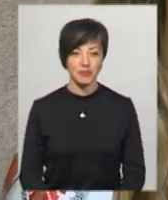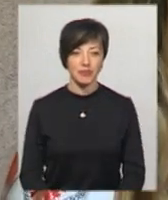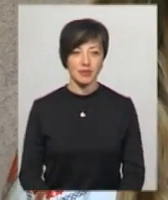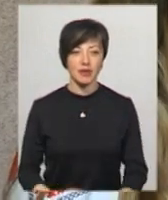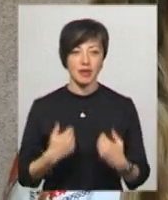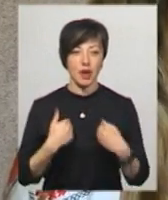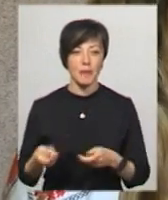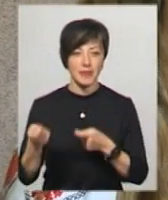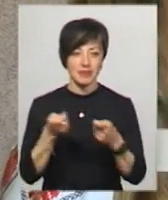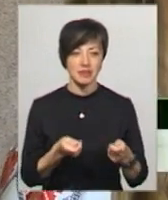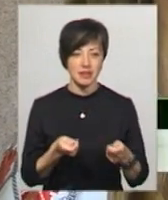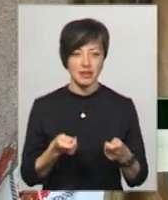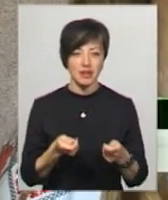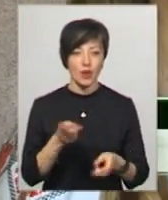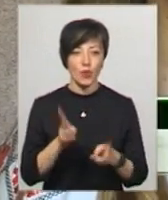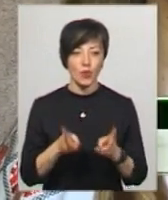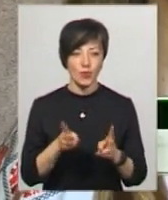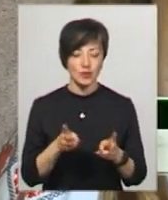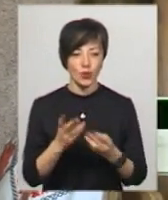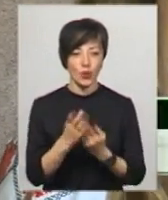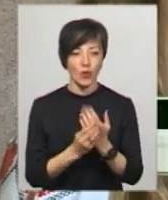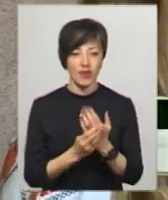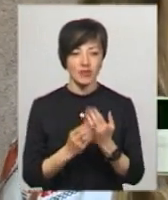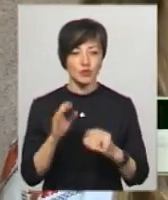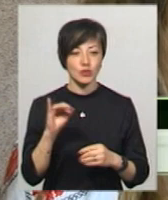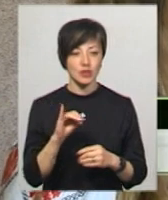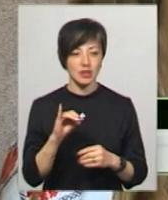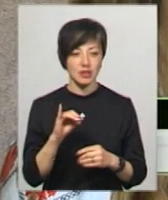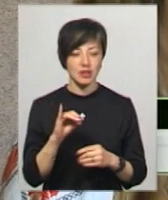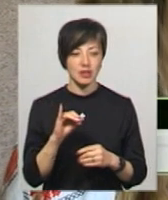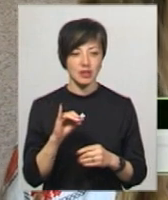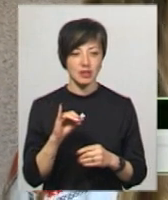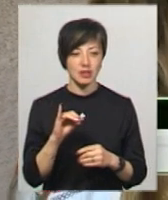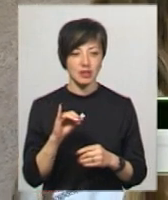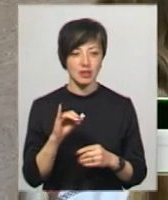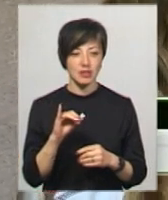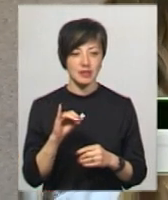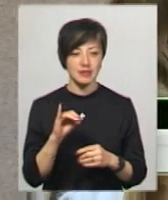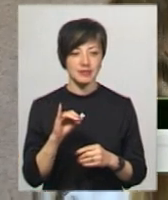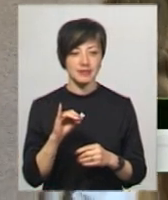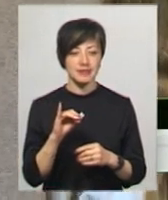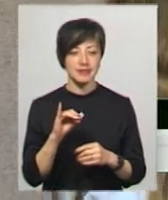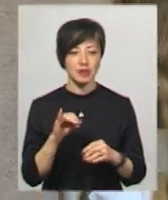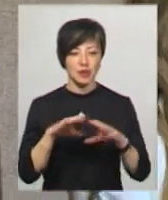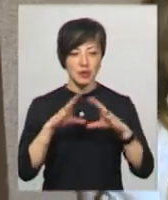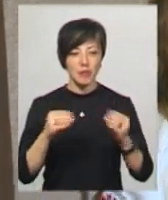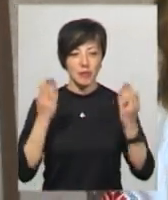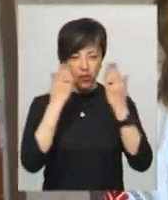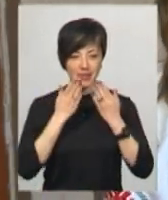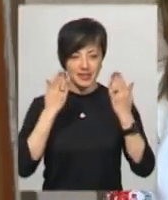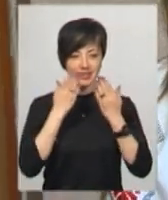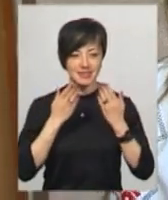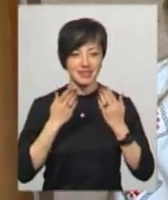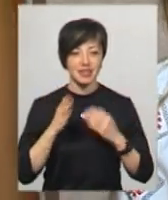привезла їм для кухні рукавичку та полотенця